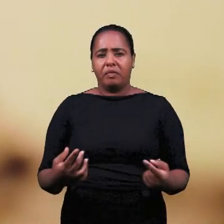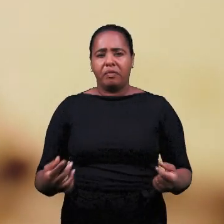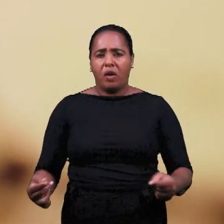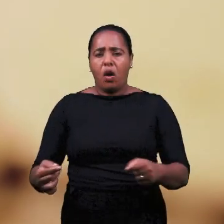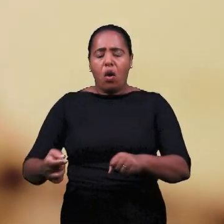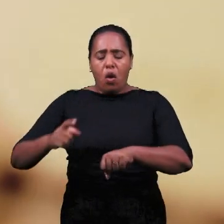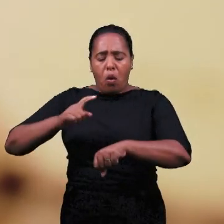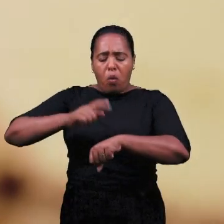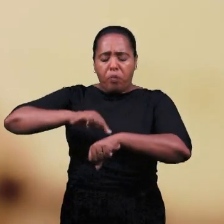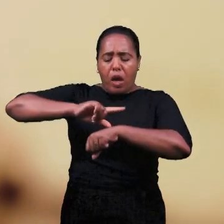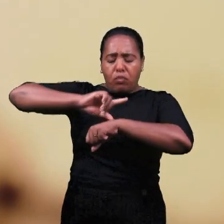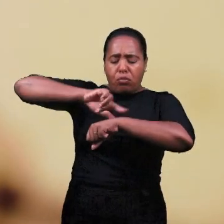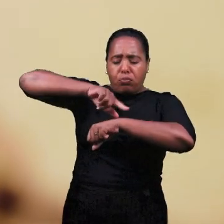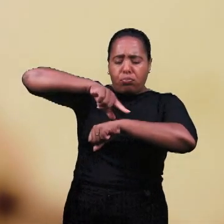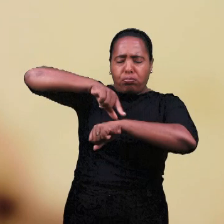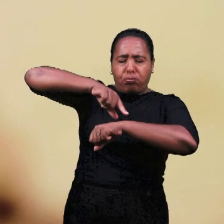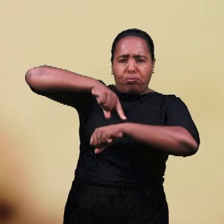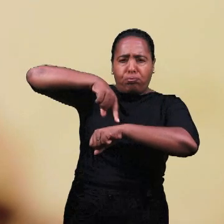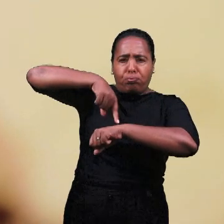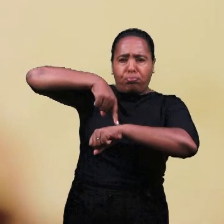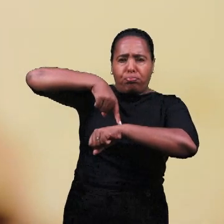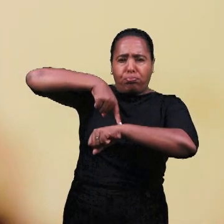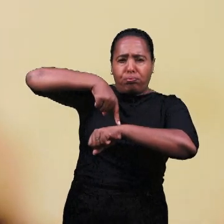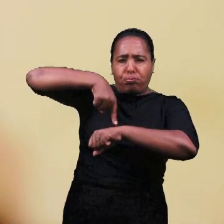Время бежит